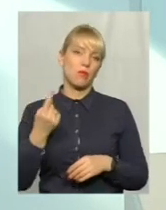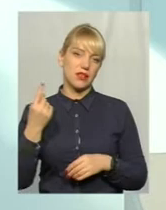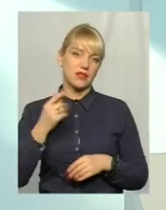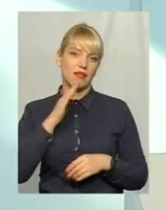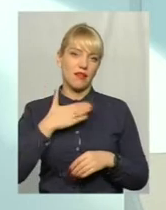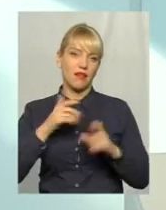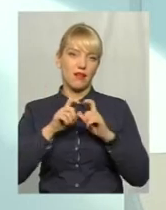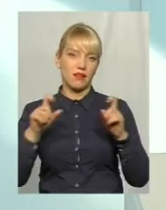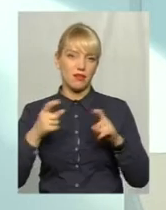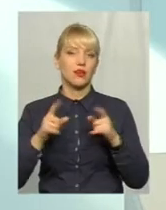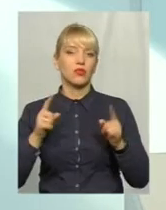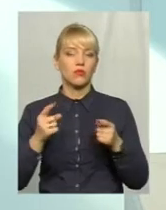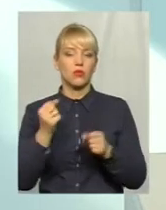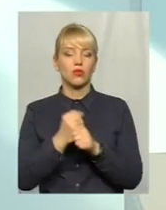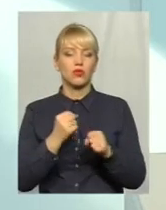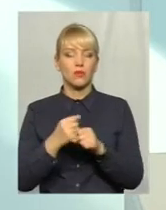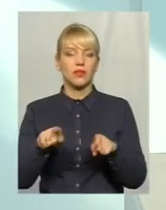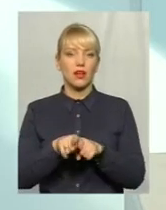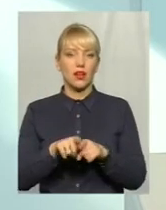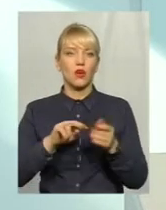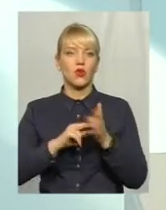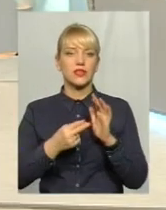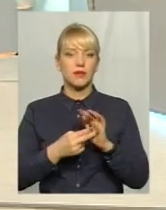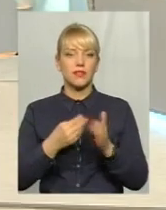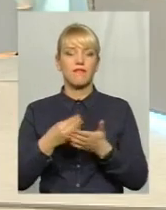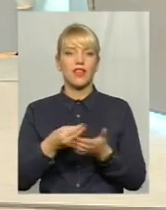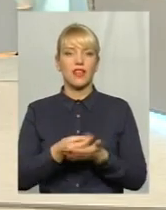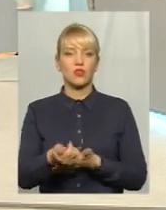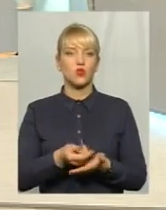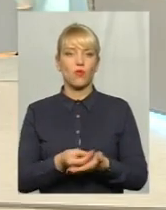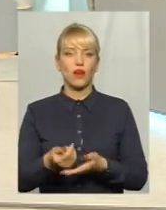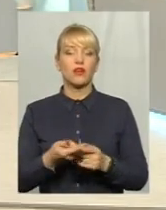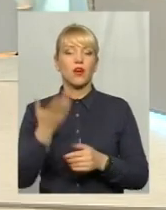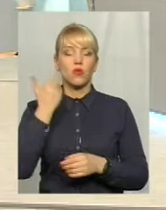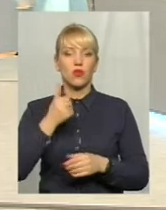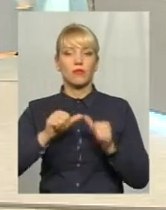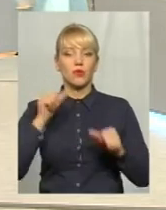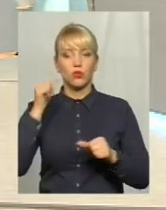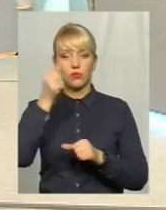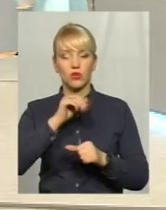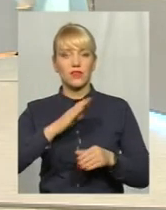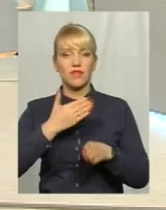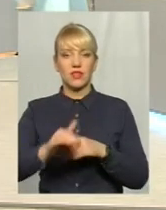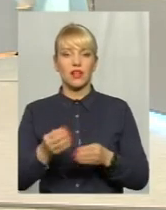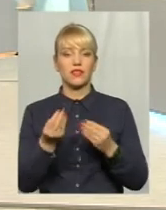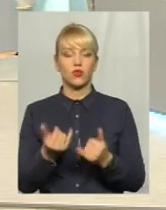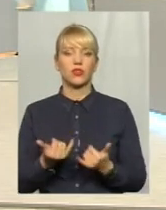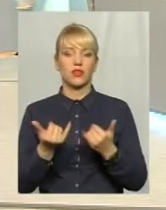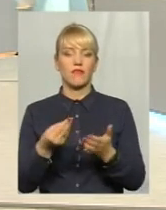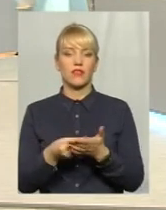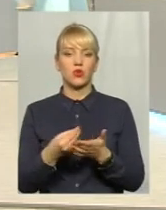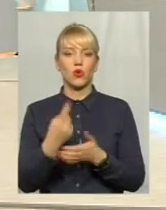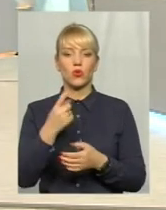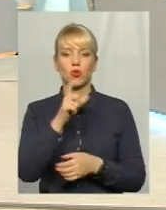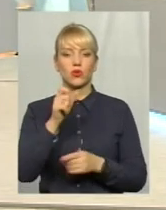Через те розроблена ось така концепція фінансування. Коли в минулому році в нас виділялись кошти на фінансування одного з відділення